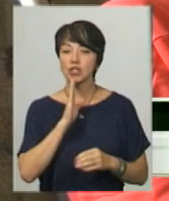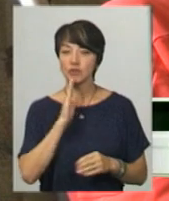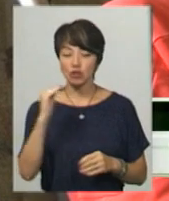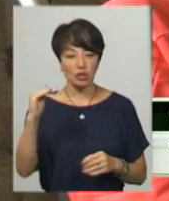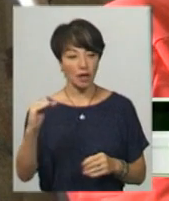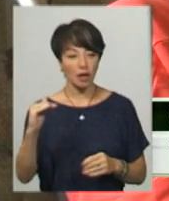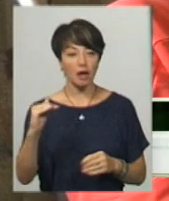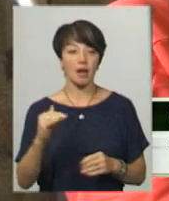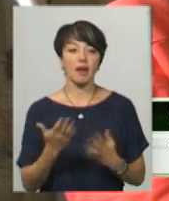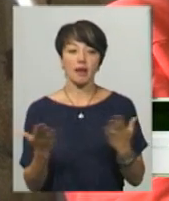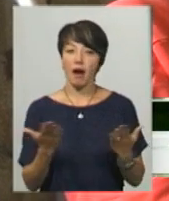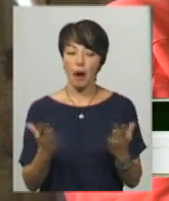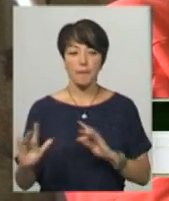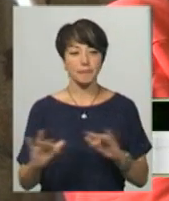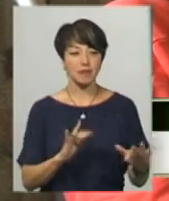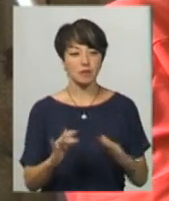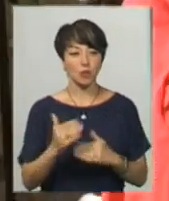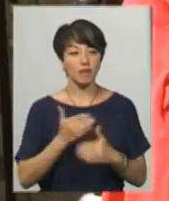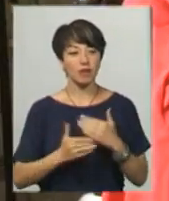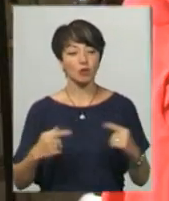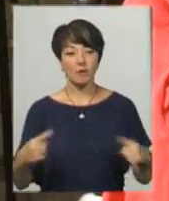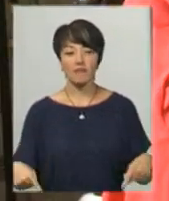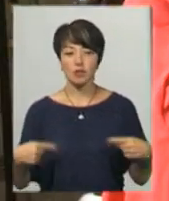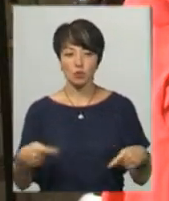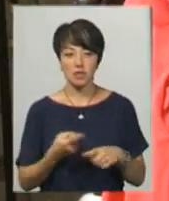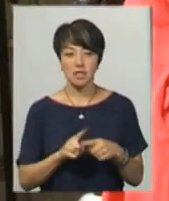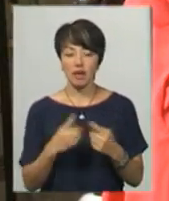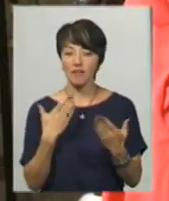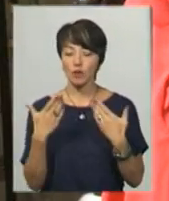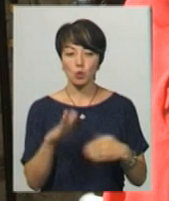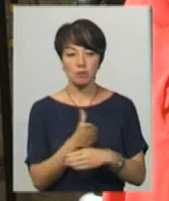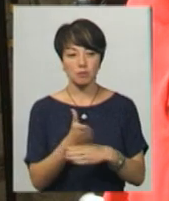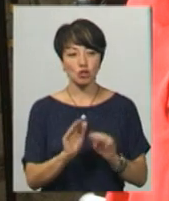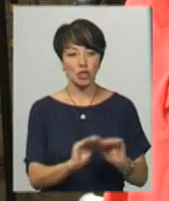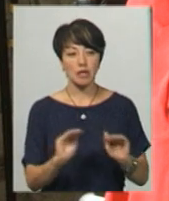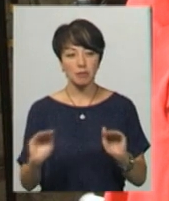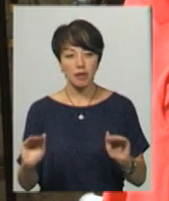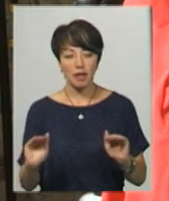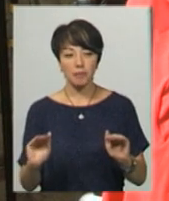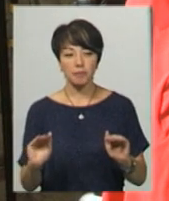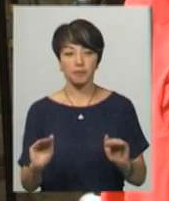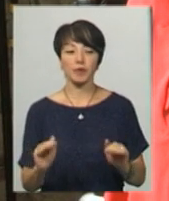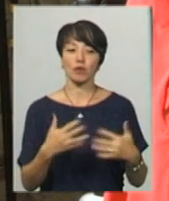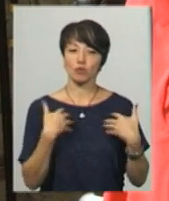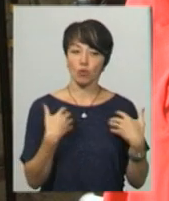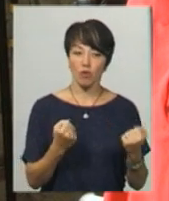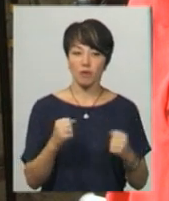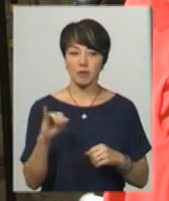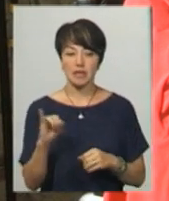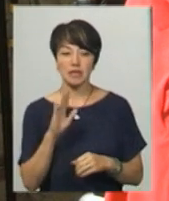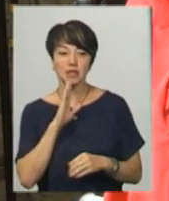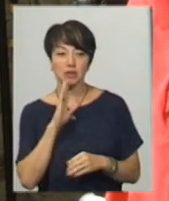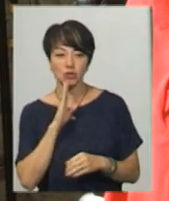яка пересувається в інвалідному візку. Це відносини поміж дітьми, підлітками, здоровими і